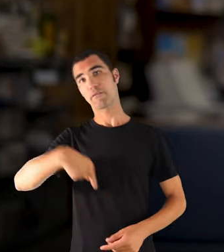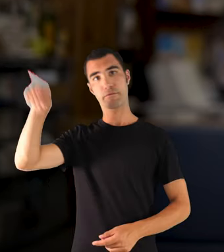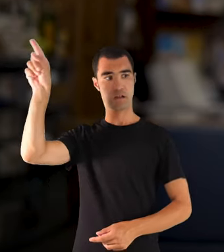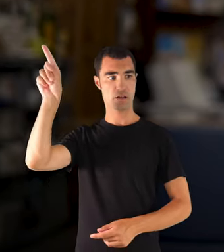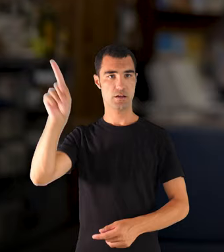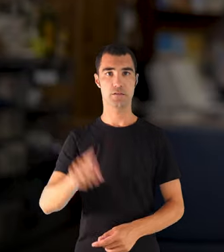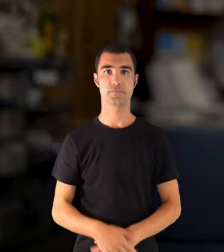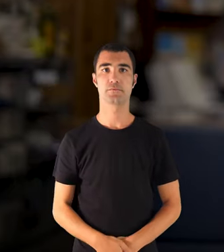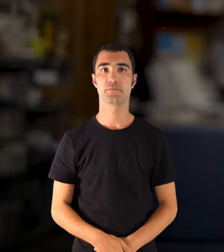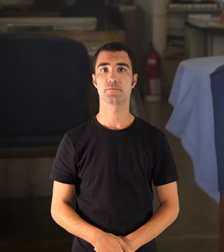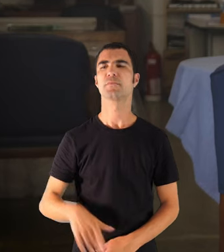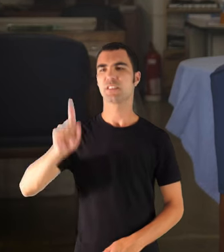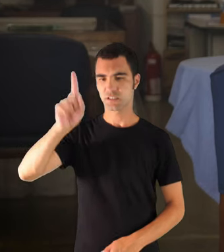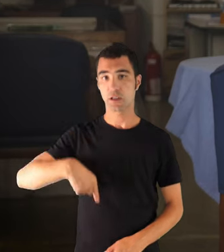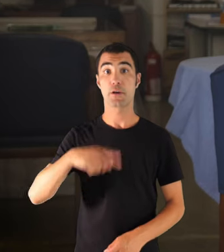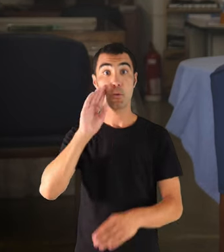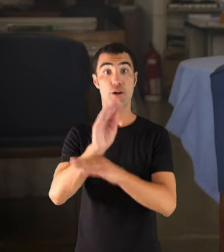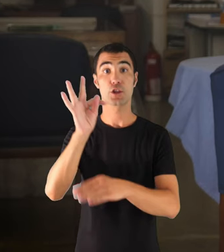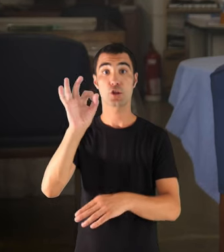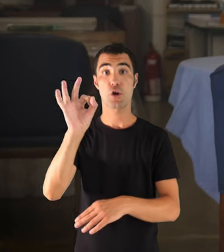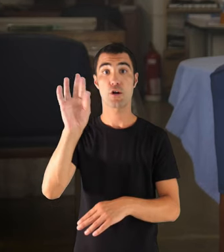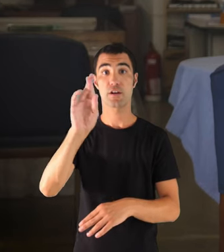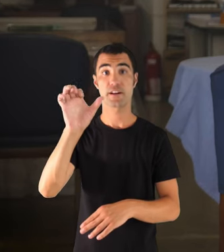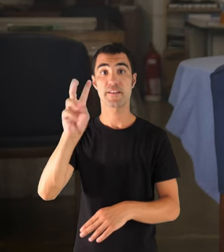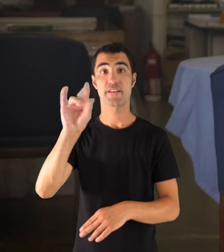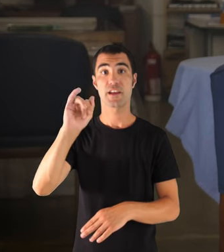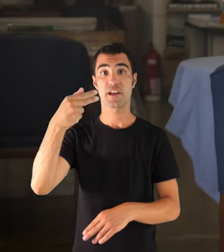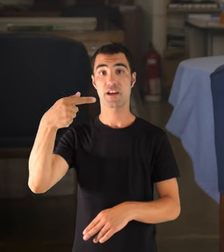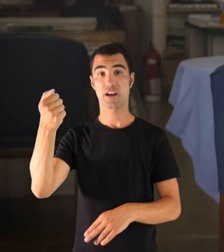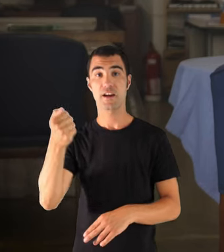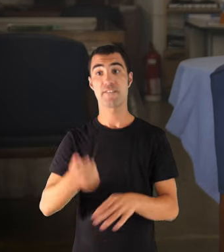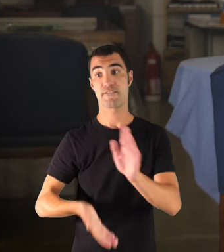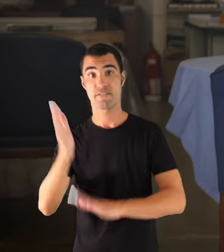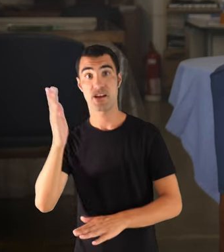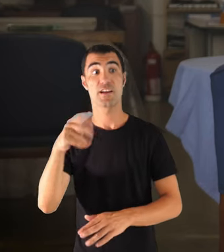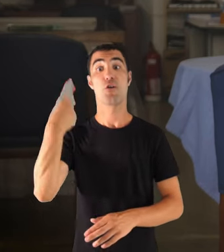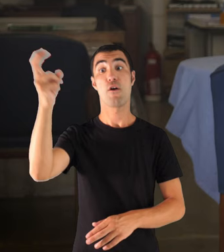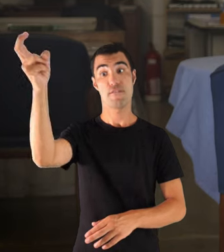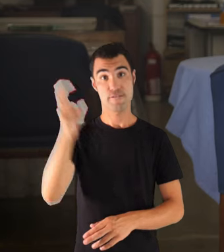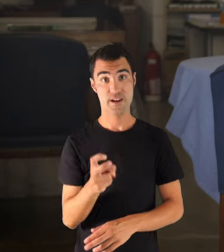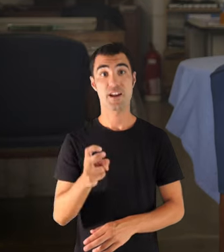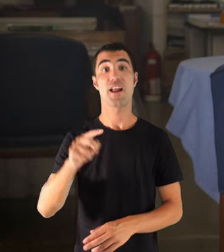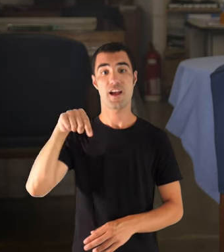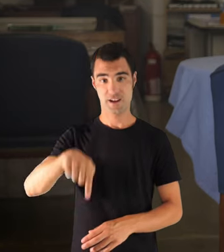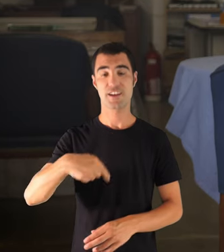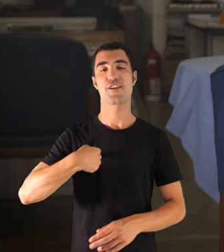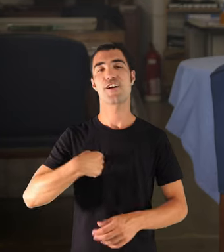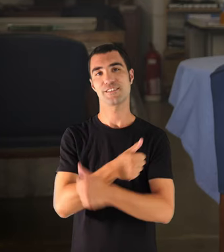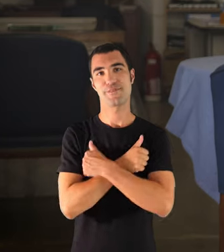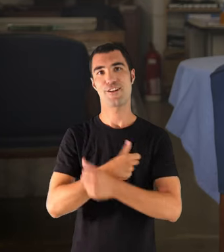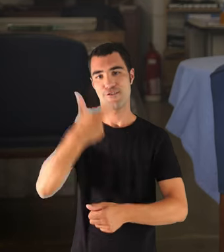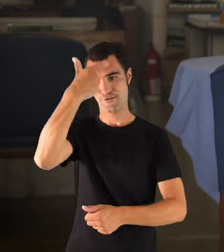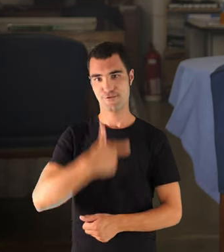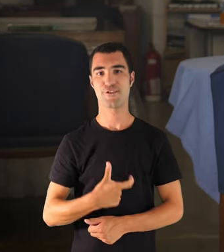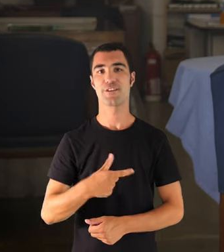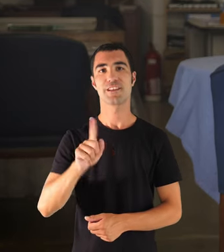que a Torreville Javàs, ja diràs a mi amor que vengas aquí aca i veràs que aquí la espero jo, muertecito d